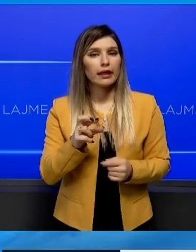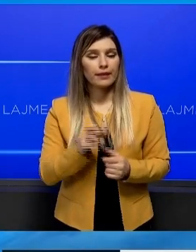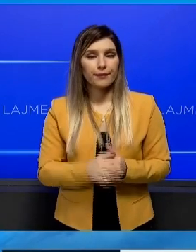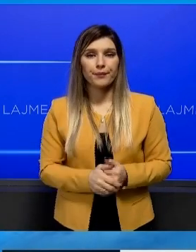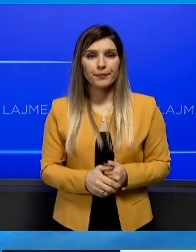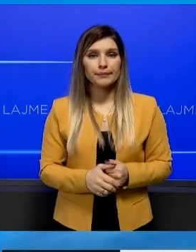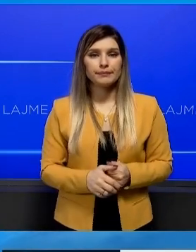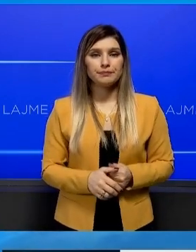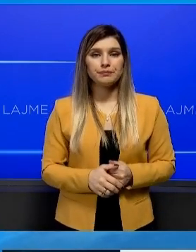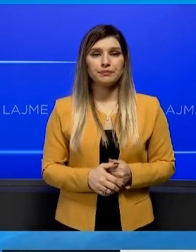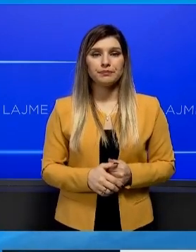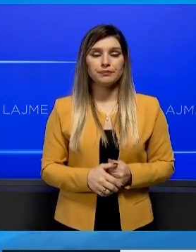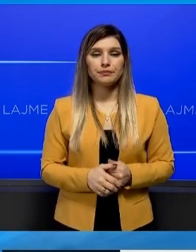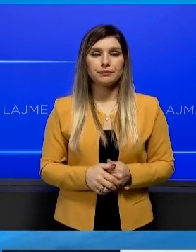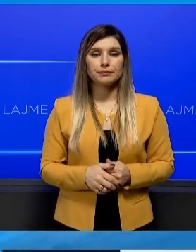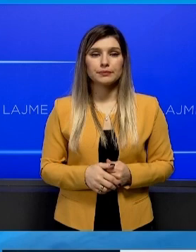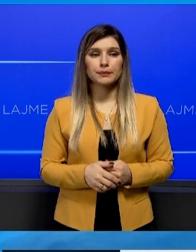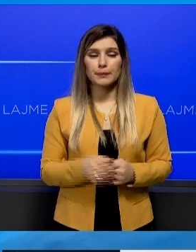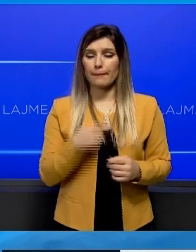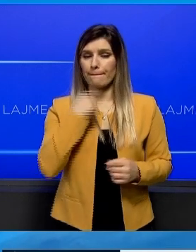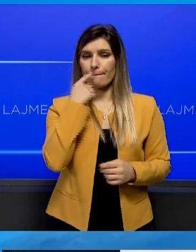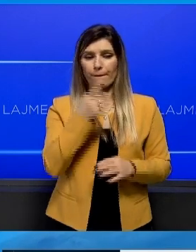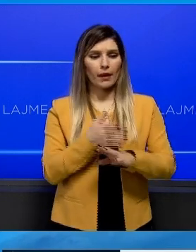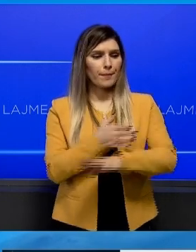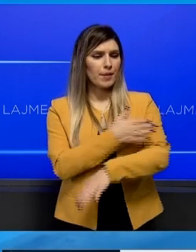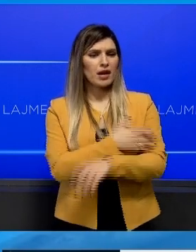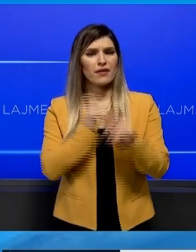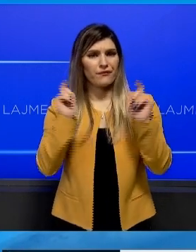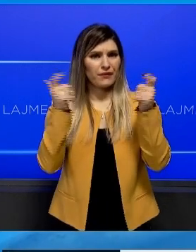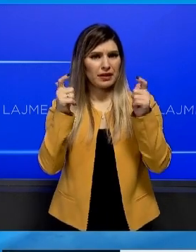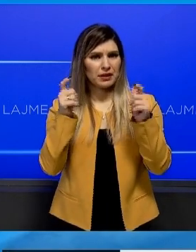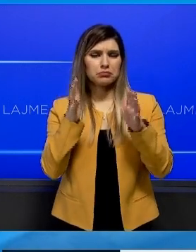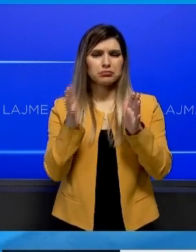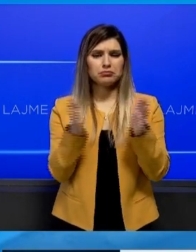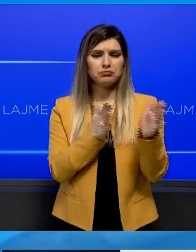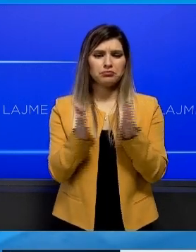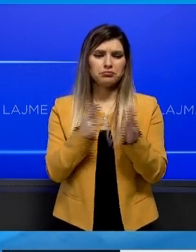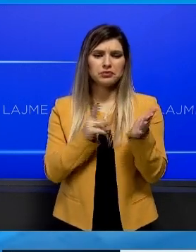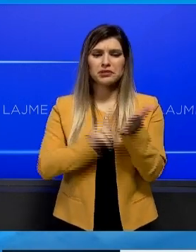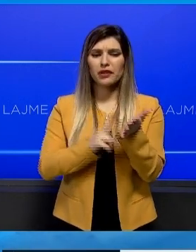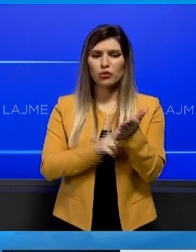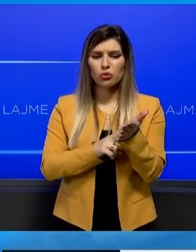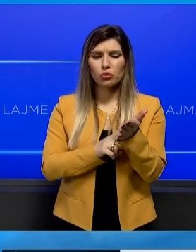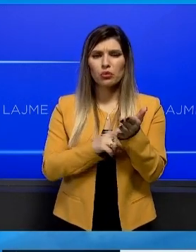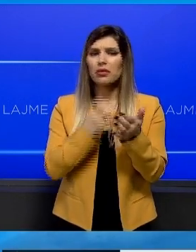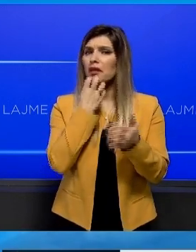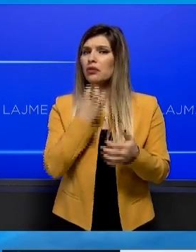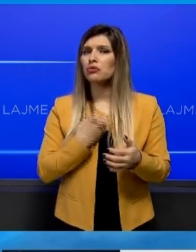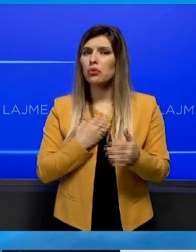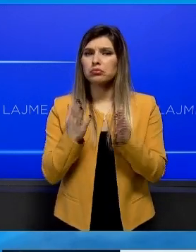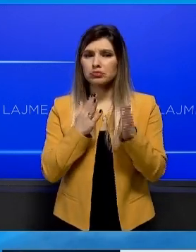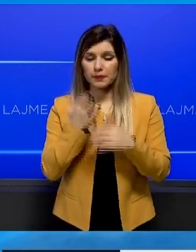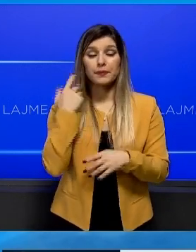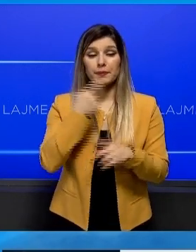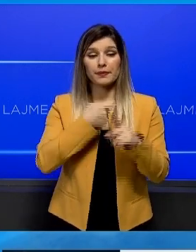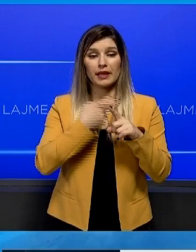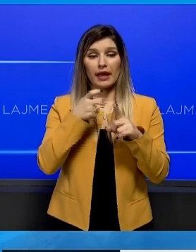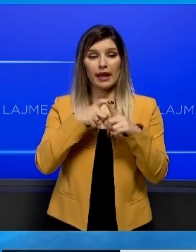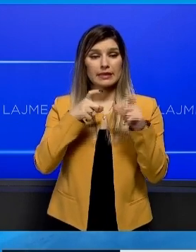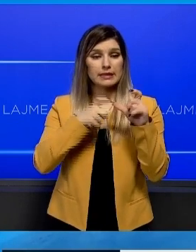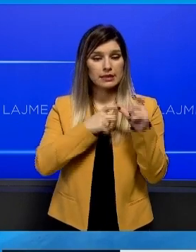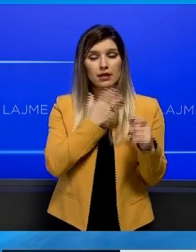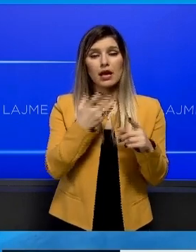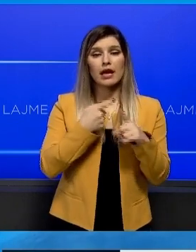fillimisht më në të themi se para viti 3 dikon në nëntorë djetorë Kets, Kesko, kanë ndërguar